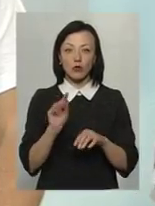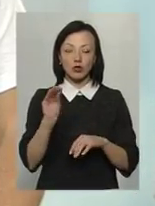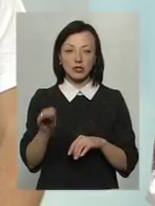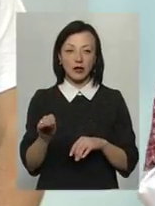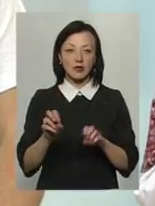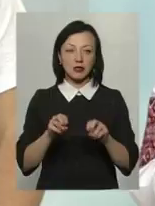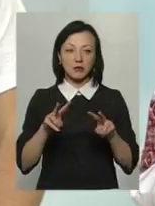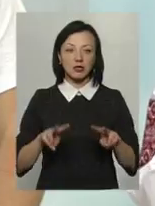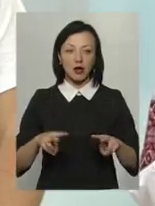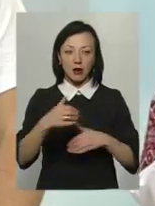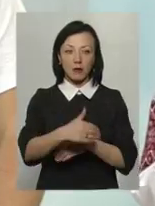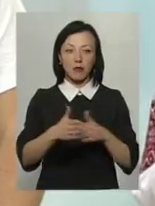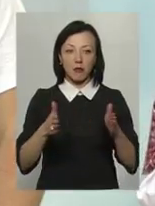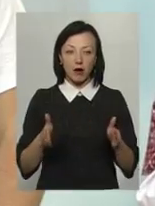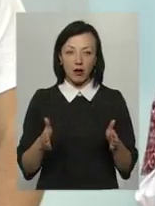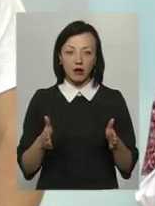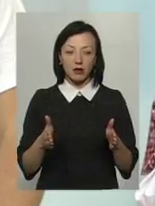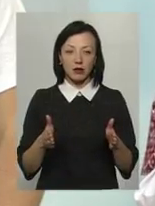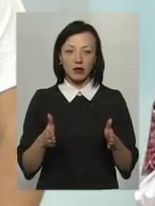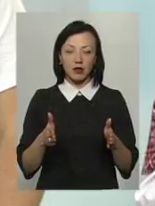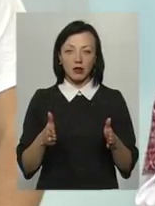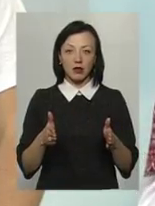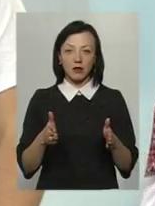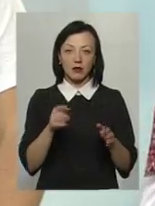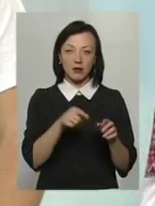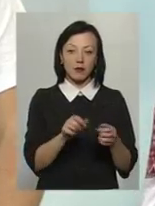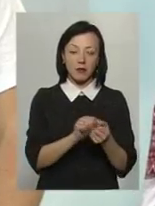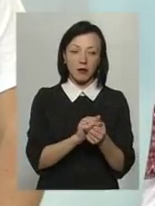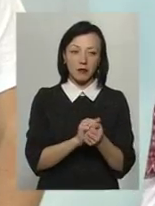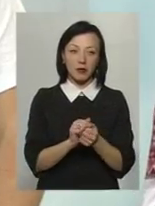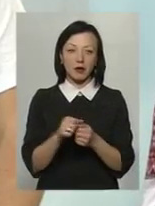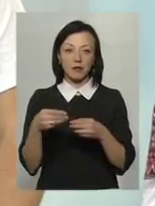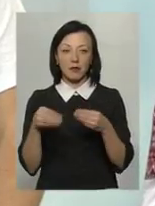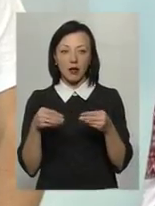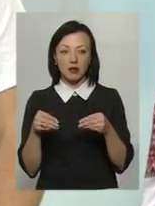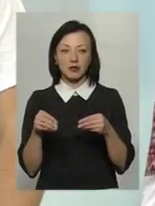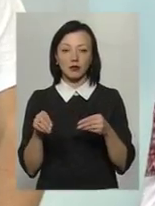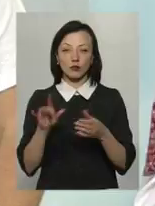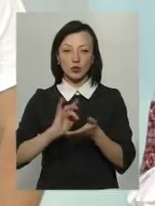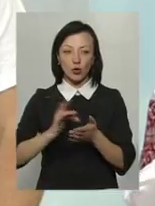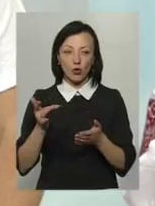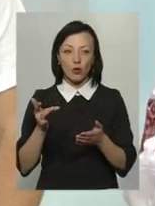спеціальні баки для того, щоб вони наповнювалися, наприклад, папером, пластиком, склом,